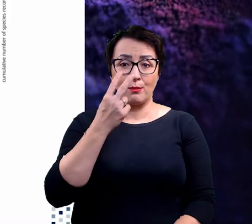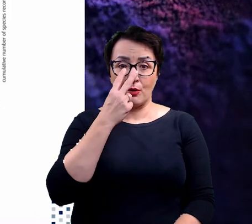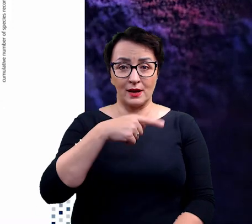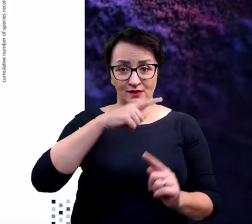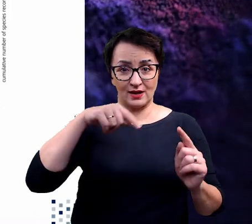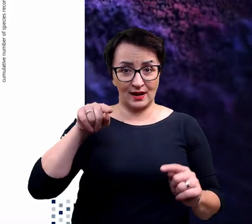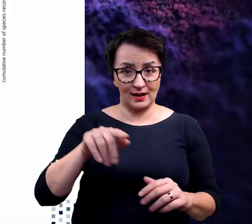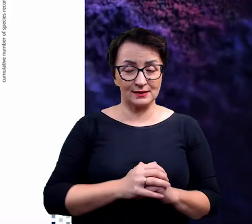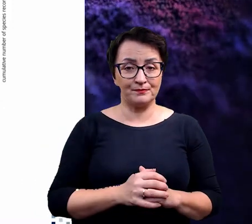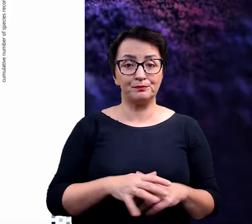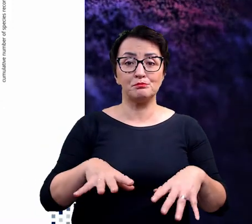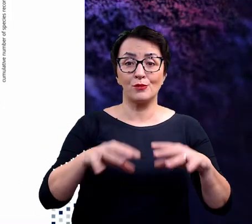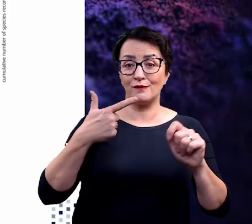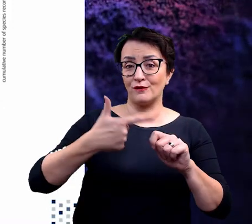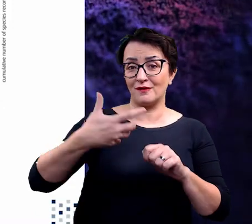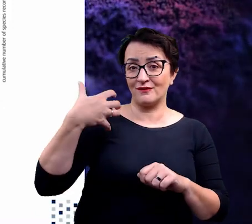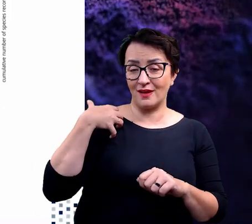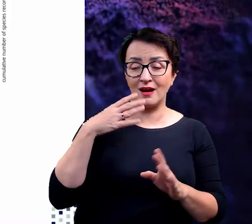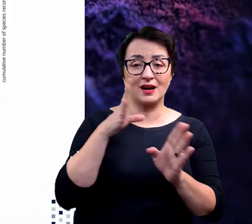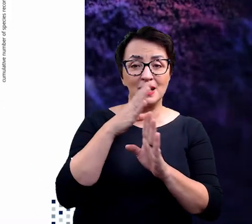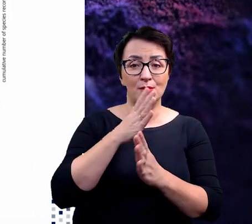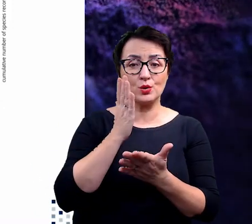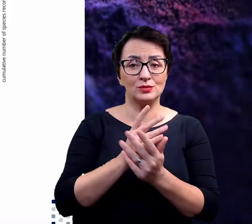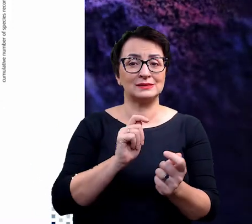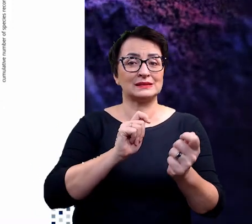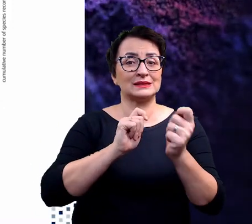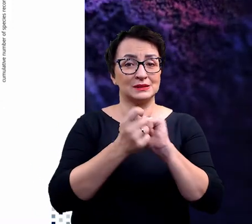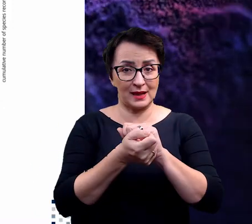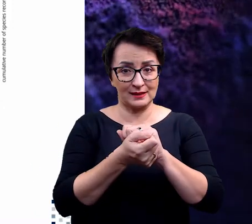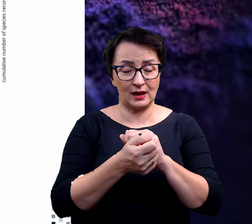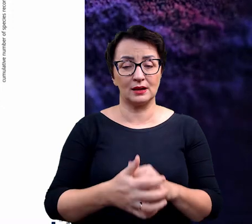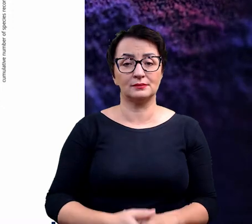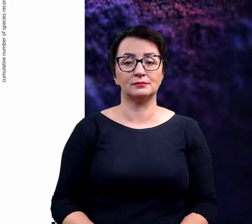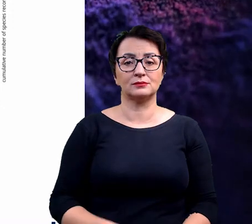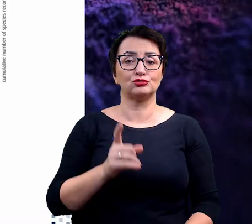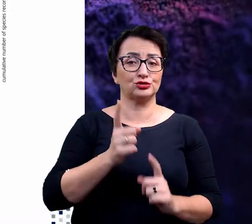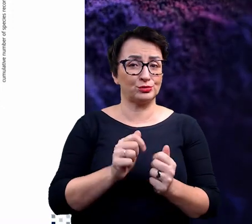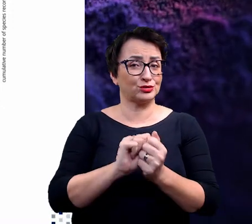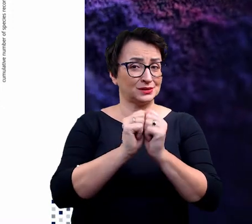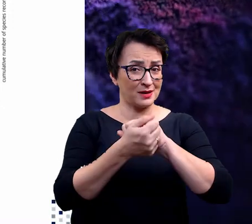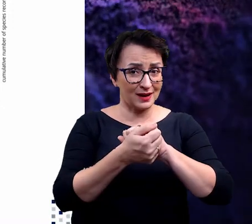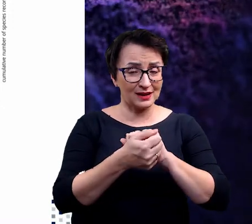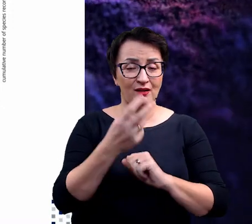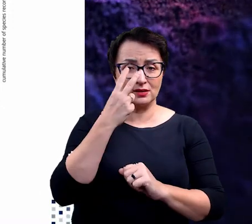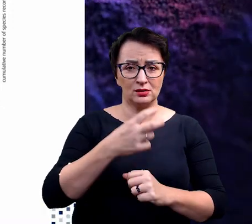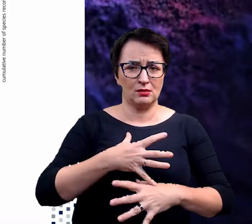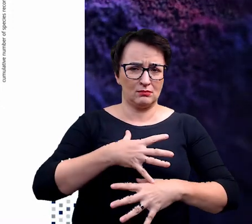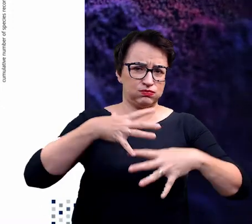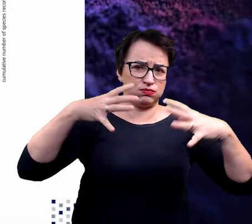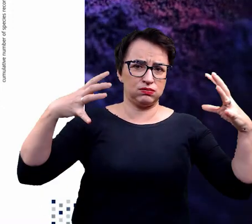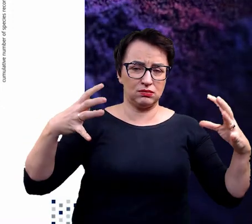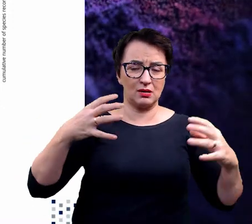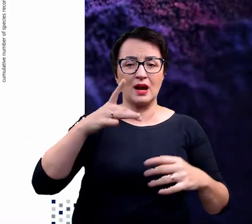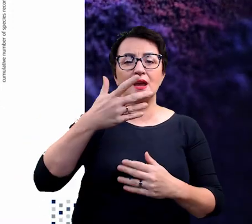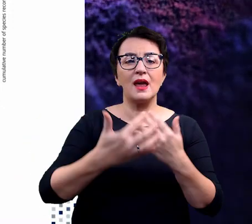wykres, widzimy, że od początku XX wieku, kiedy ten klimat zaczął się zmieniać bardzo szybko, widzimy, że jest eksplozja zarówno demografii, to znaczy